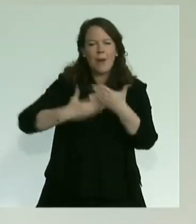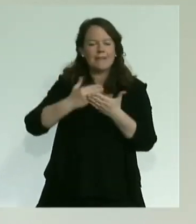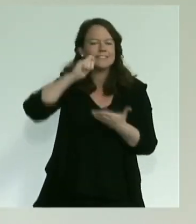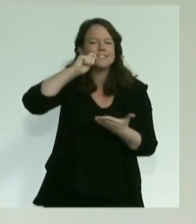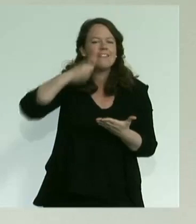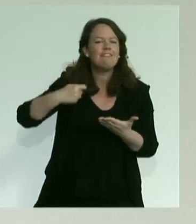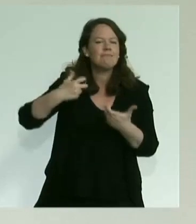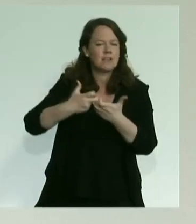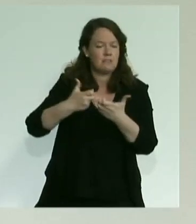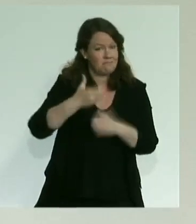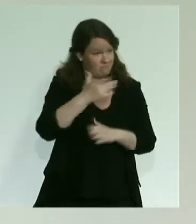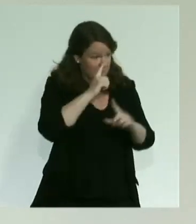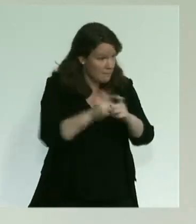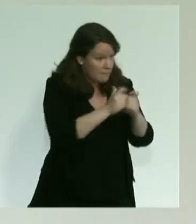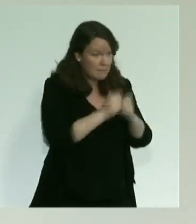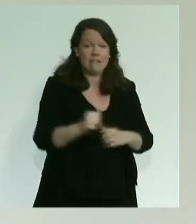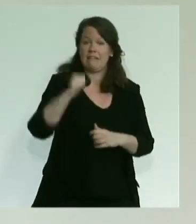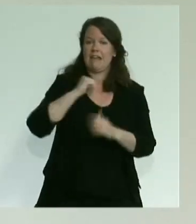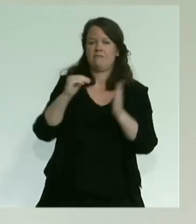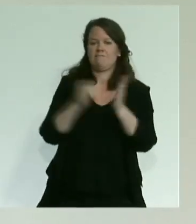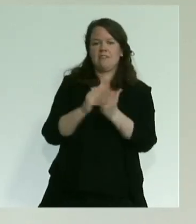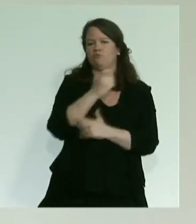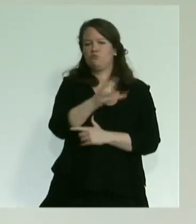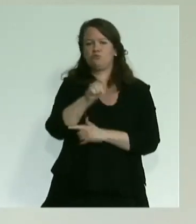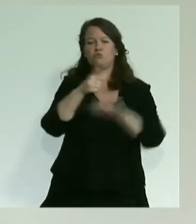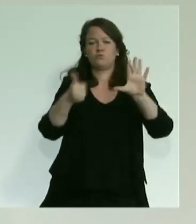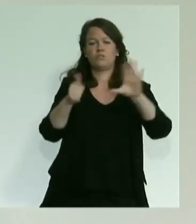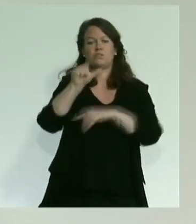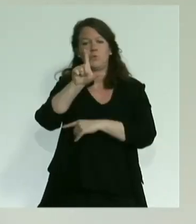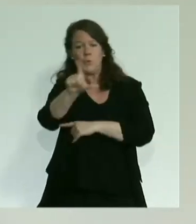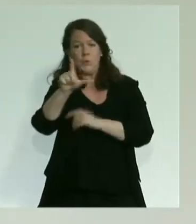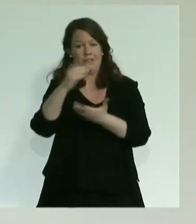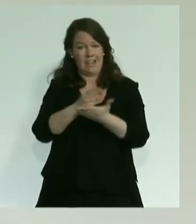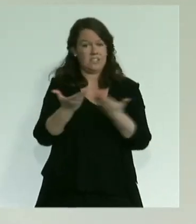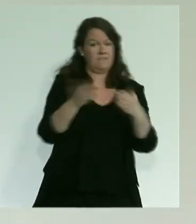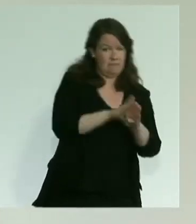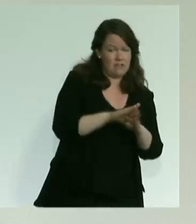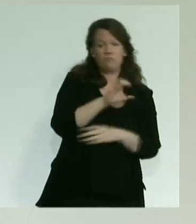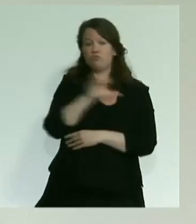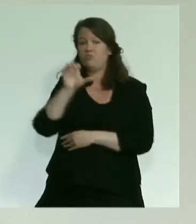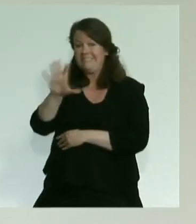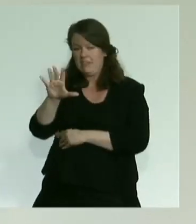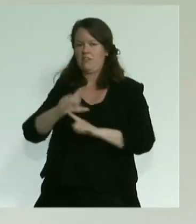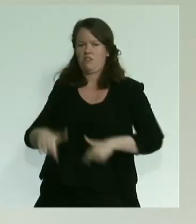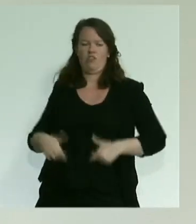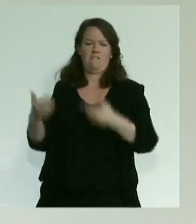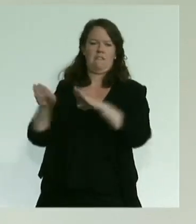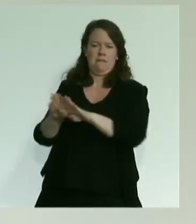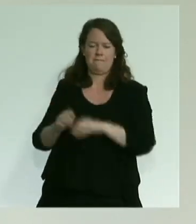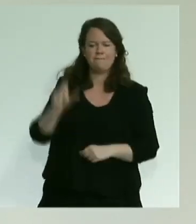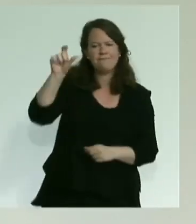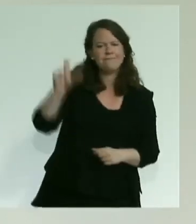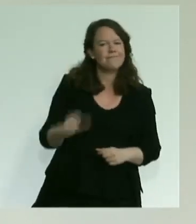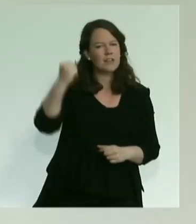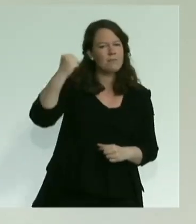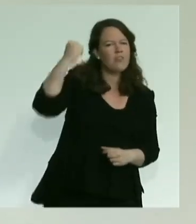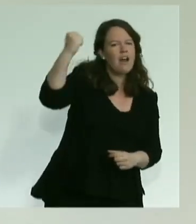2 962 classes étaient fermées et 105 écoles. Nelson Mandela disait que l'éducation est l'arme la plus puissante que